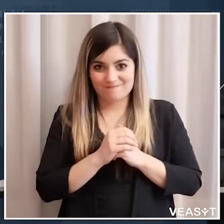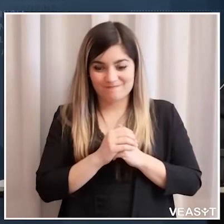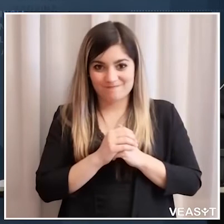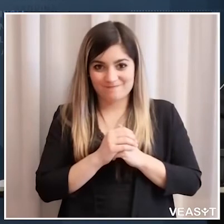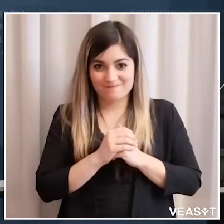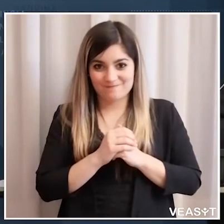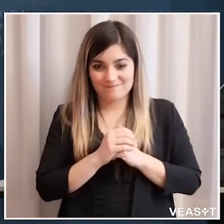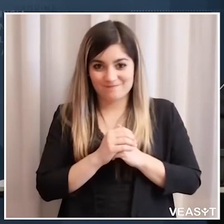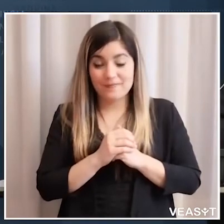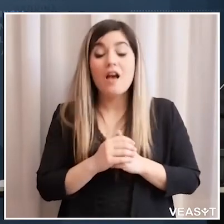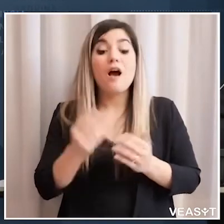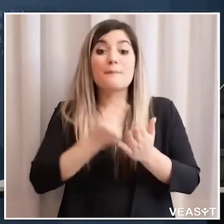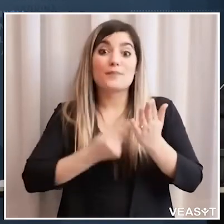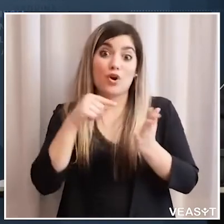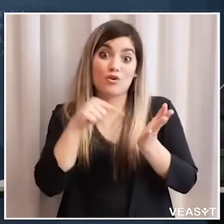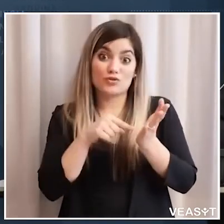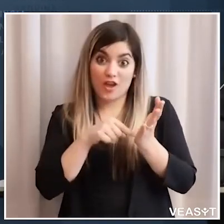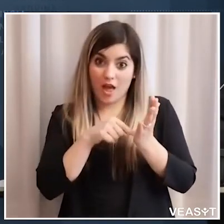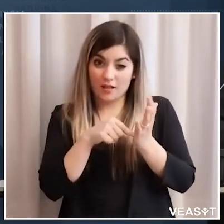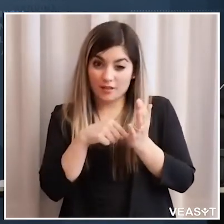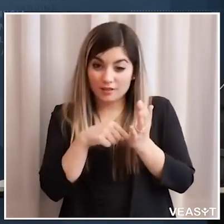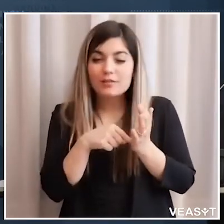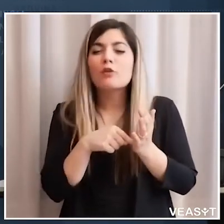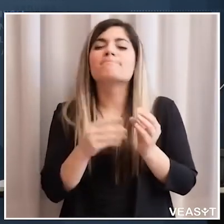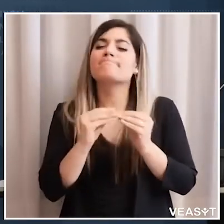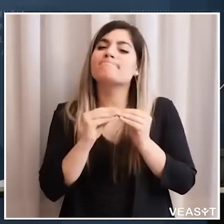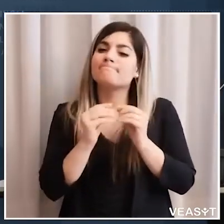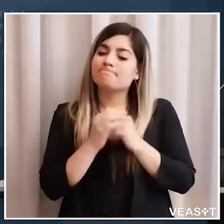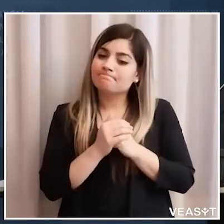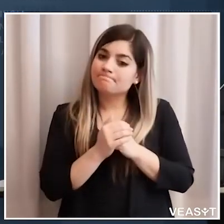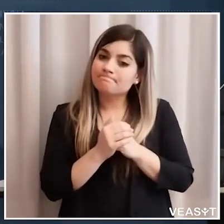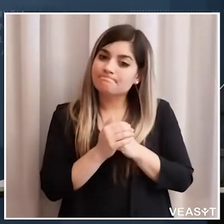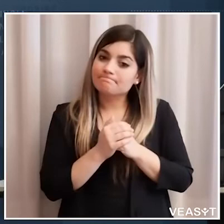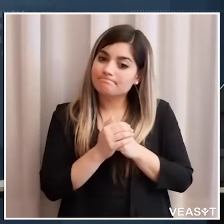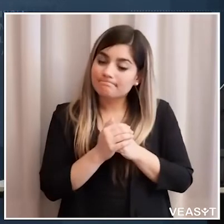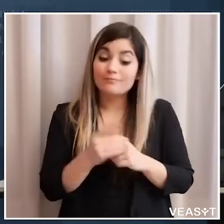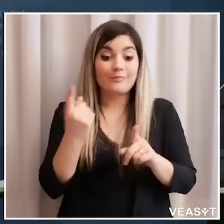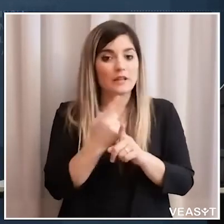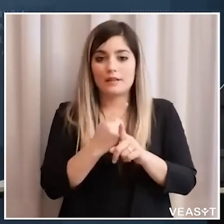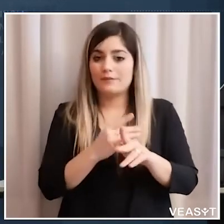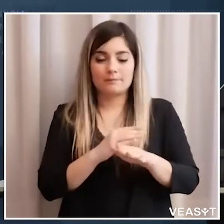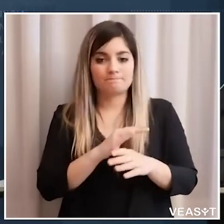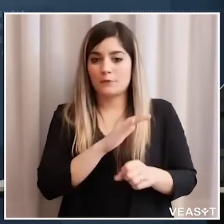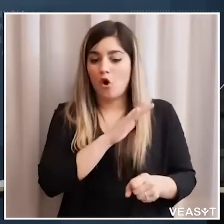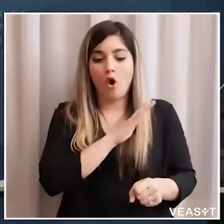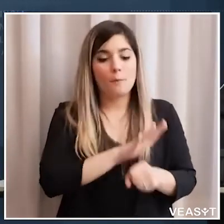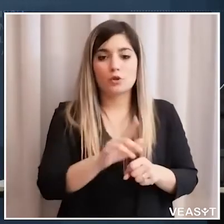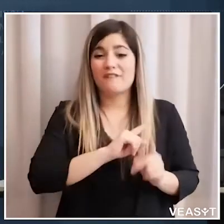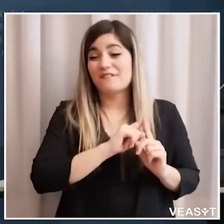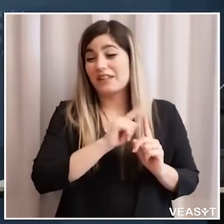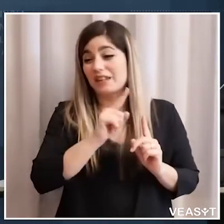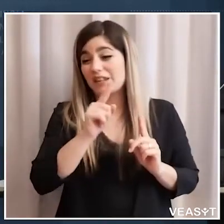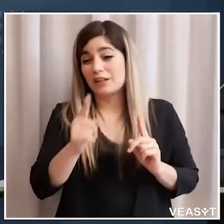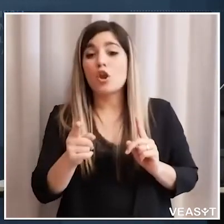è un progetto che che che praticamente si svolgerà in questo modo deve andare a copertura fino alla